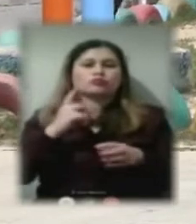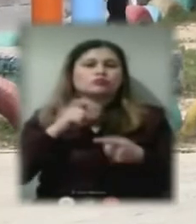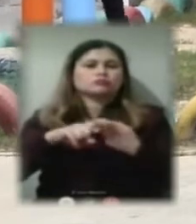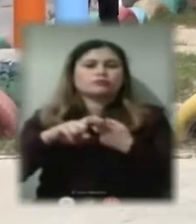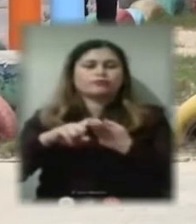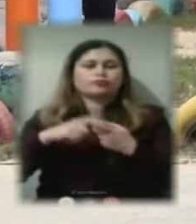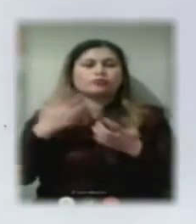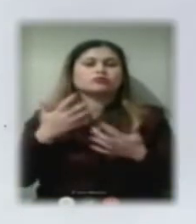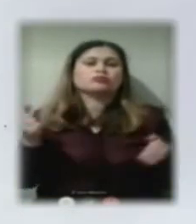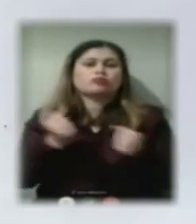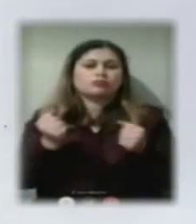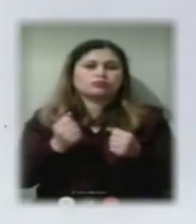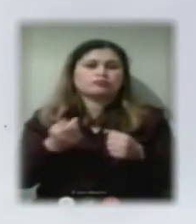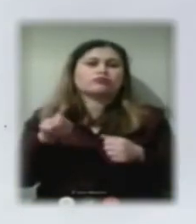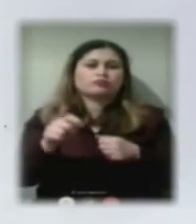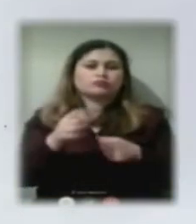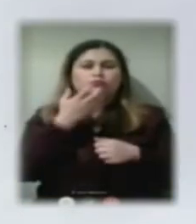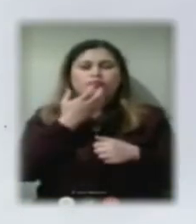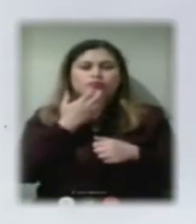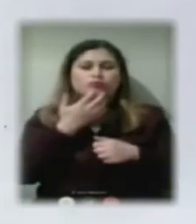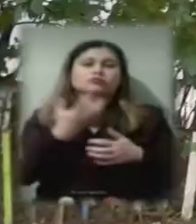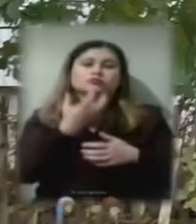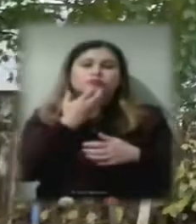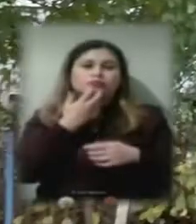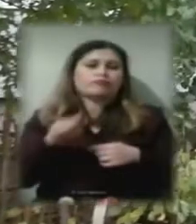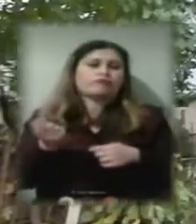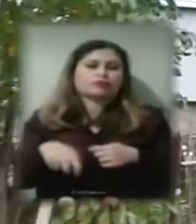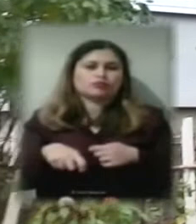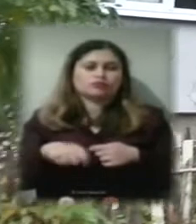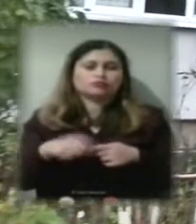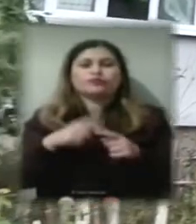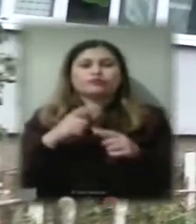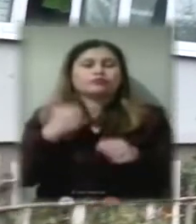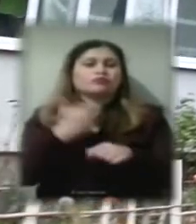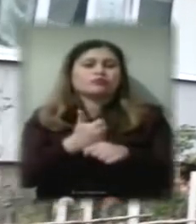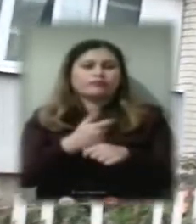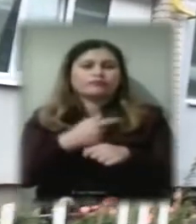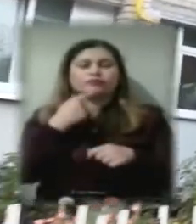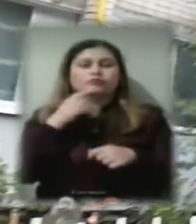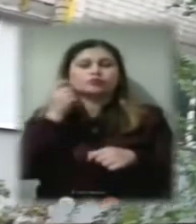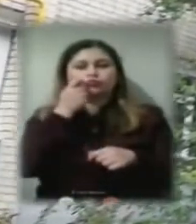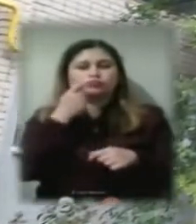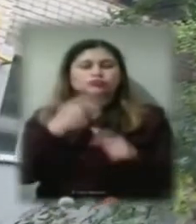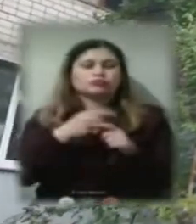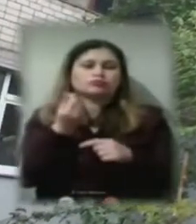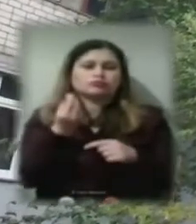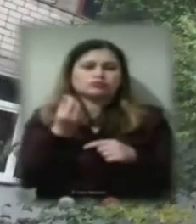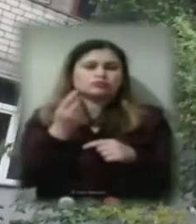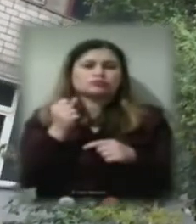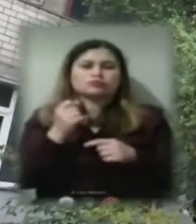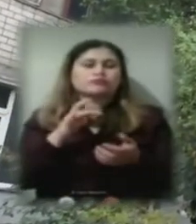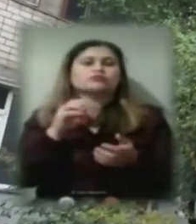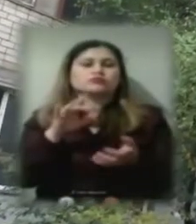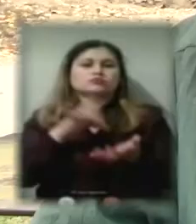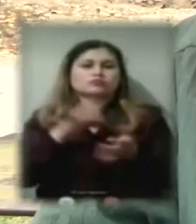холодно – вмикає опалення, якщо тепло – вимикає. Найголовніше, зізнається чоловік, це дешевше зацентралізоване опалення.